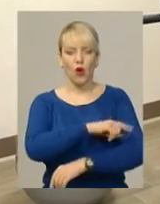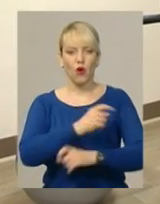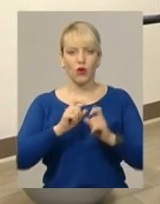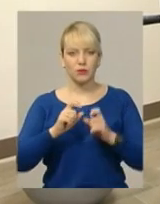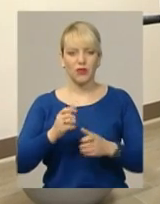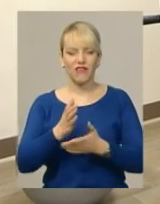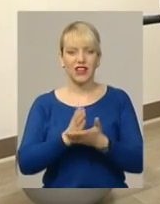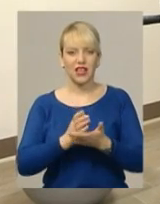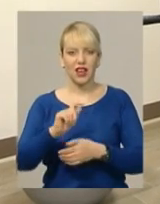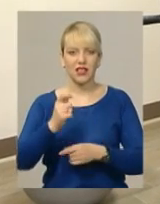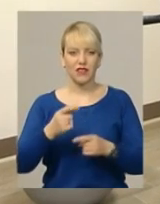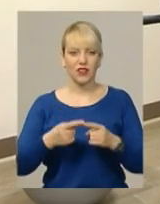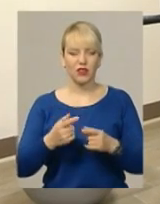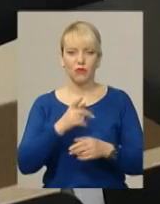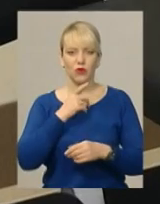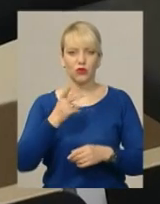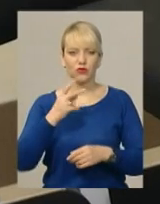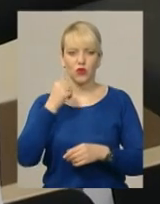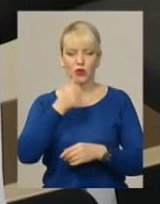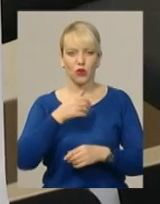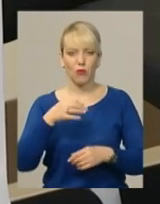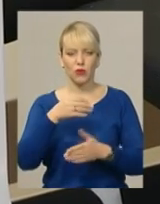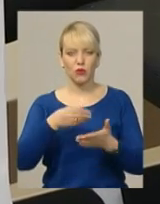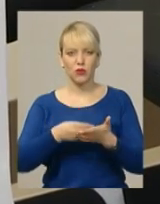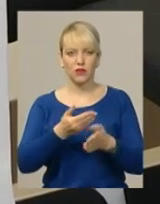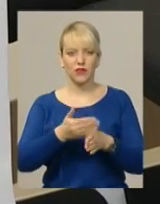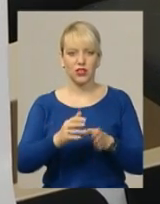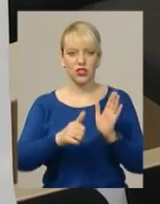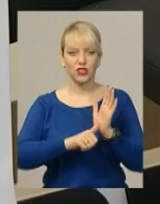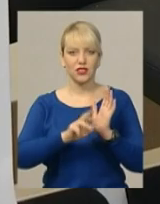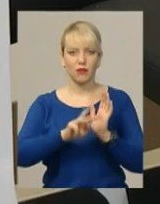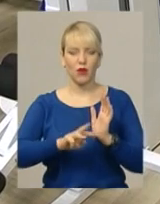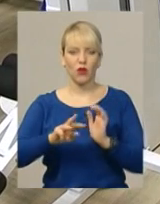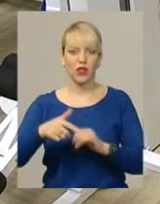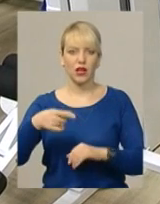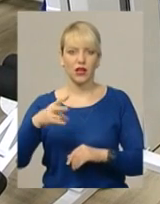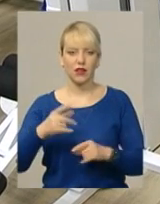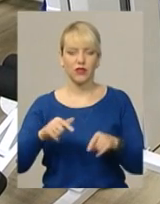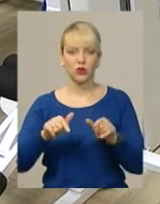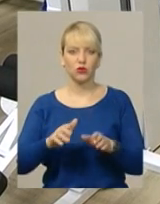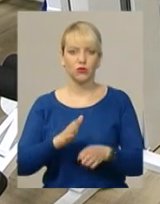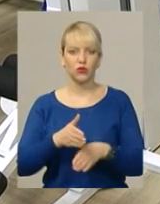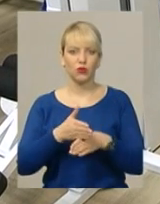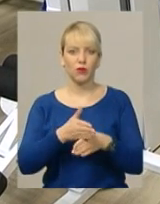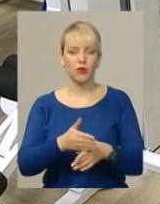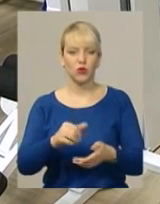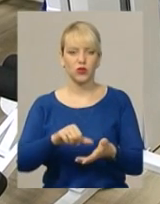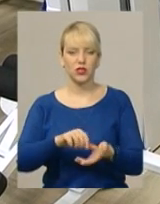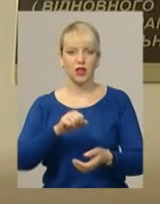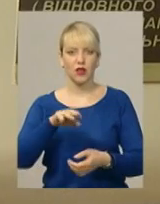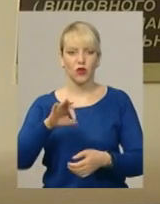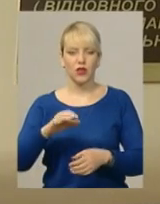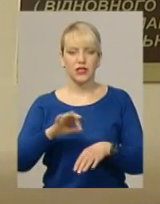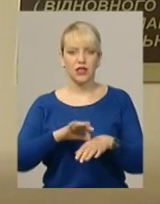років на йогоремонт та оснащення медичним обладнанням з обласного бюджету виділили майже 6 мільйонів гривень. Саме тут допомагатимуть учасникам АТО із